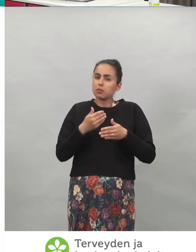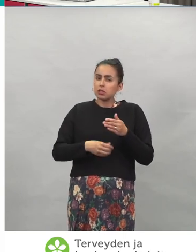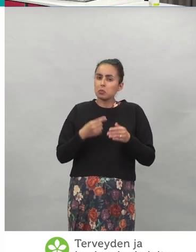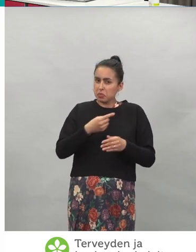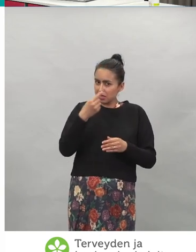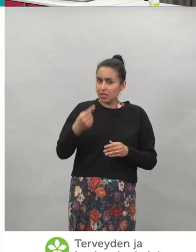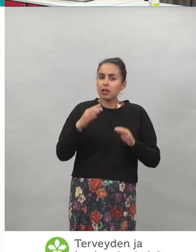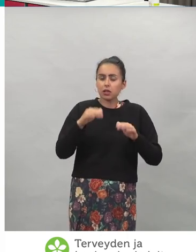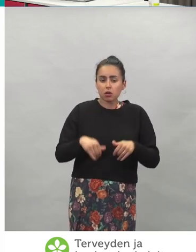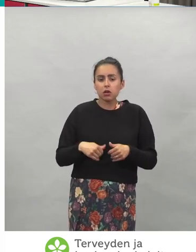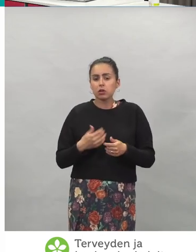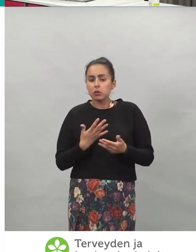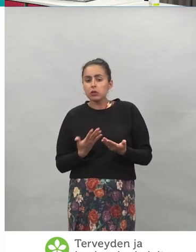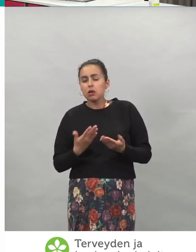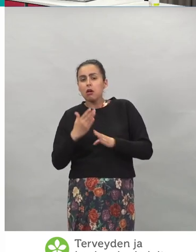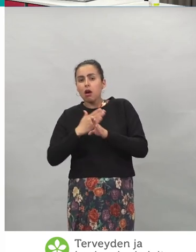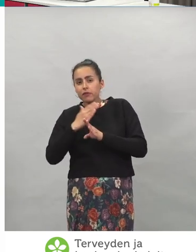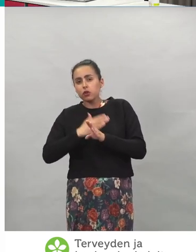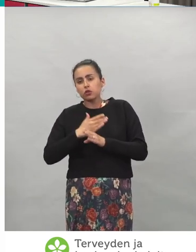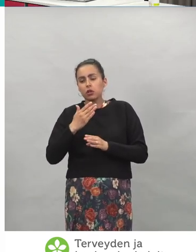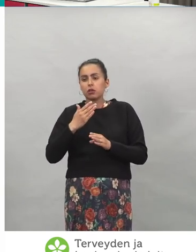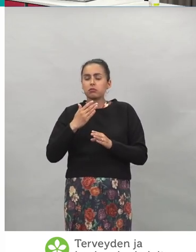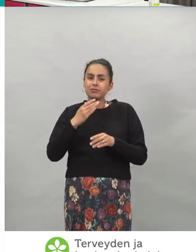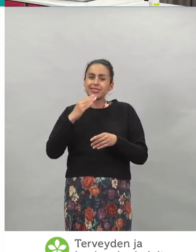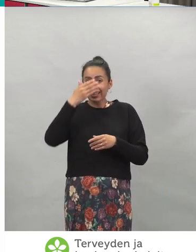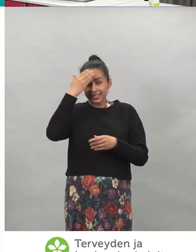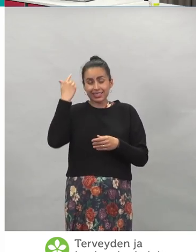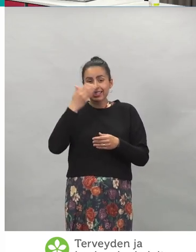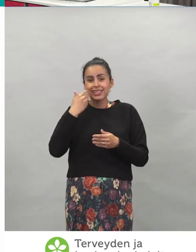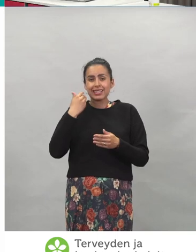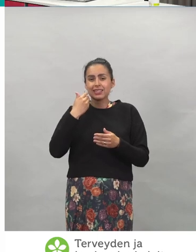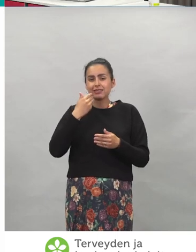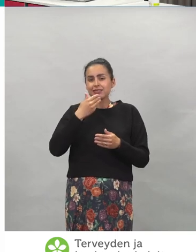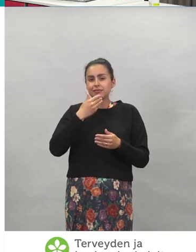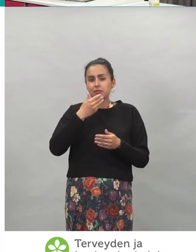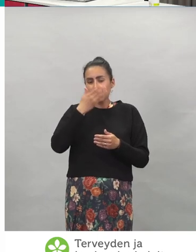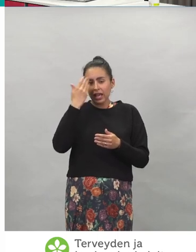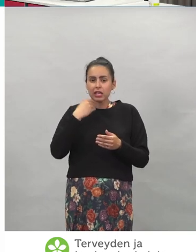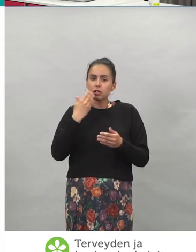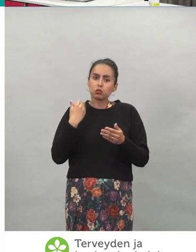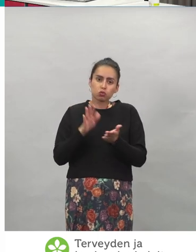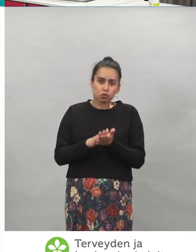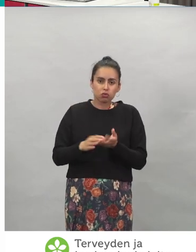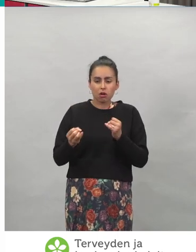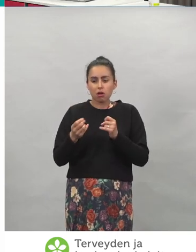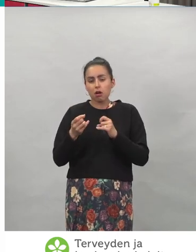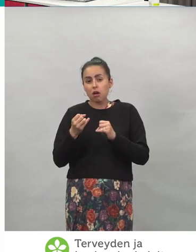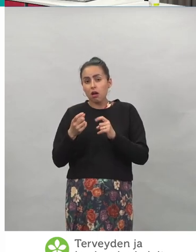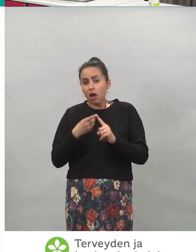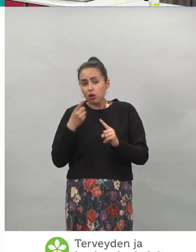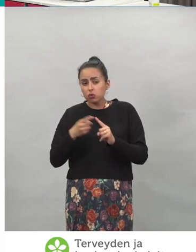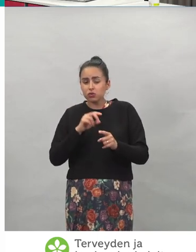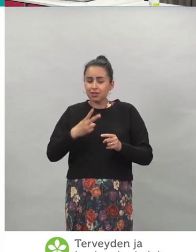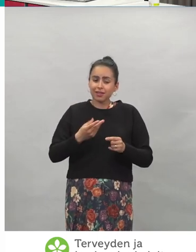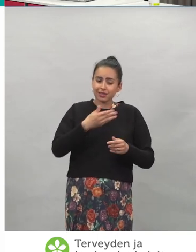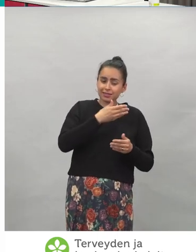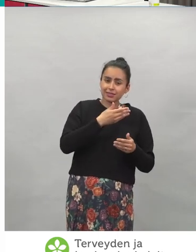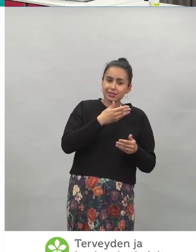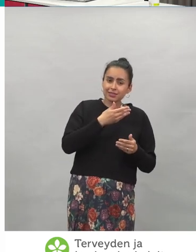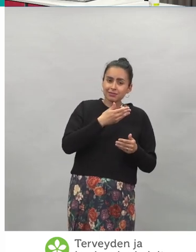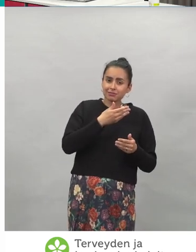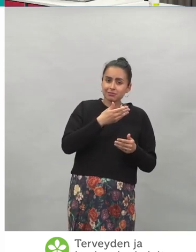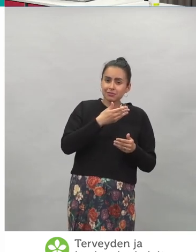tulisi voimaan tuossa kesäkuun lopussa, heinäkuun alussa. Ja siinä olisi sitten tämmöinen kuuden viikon